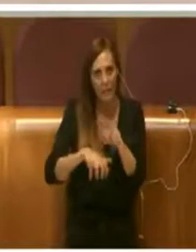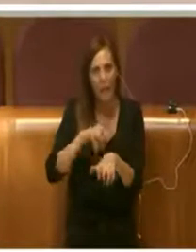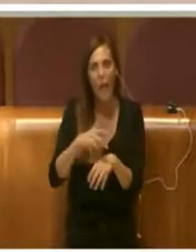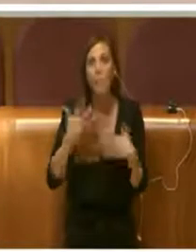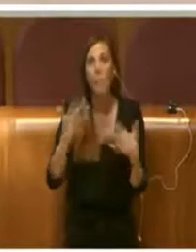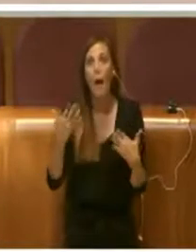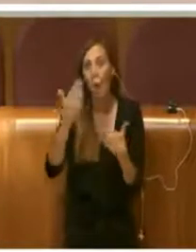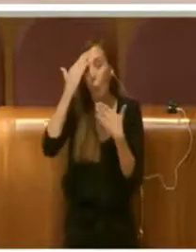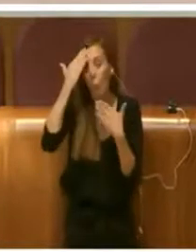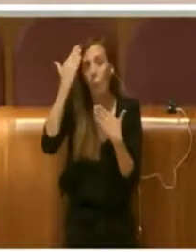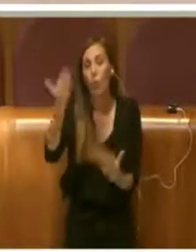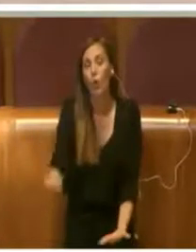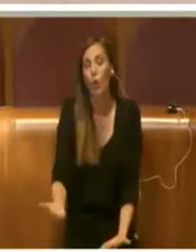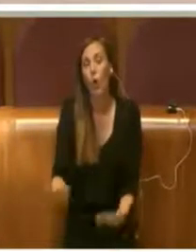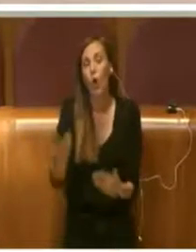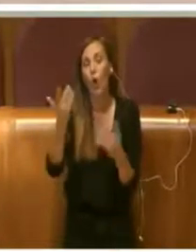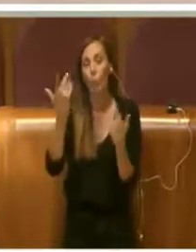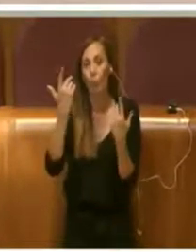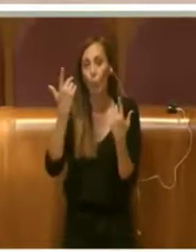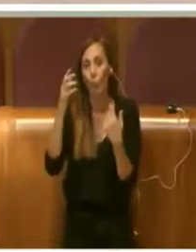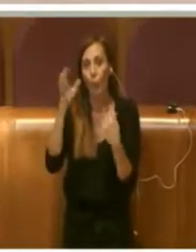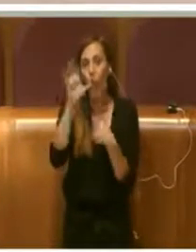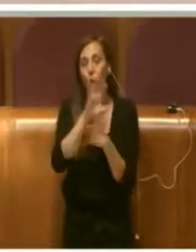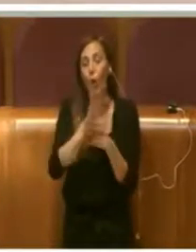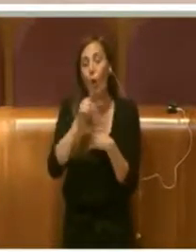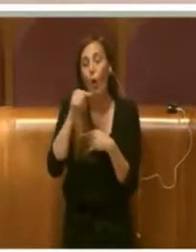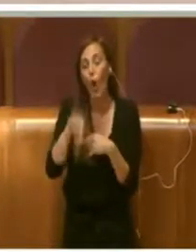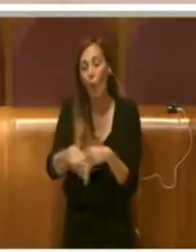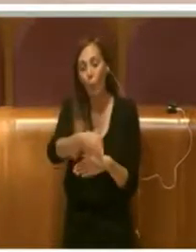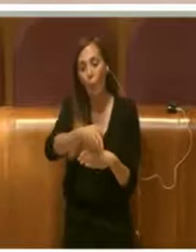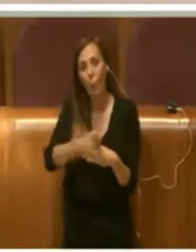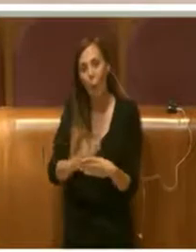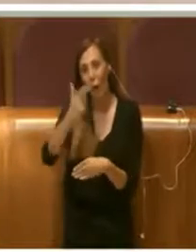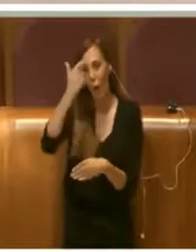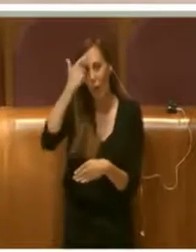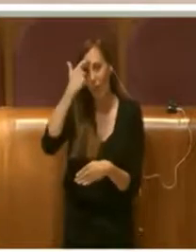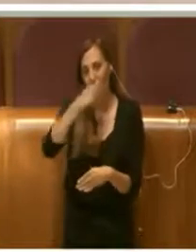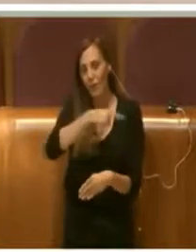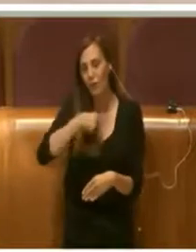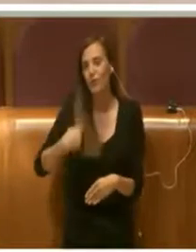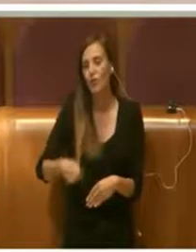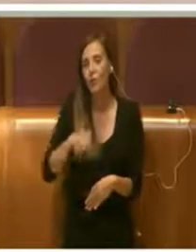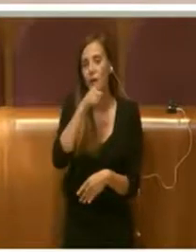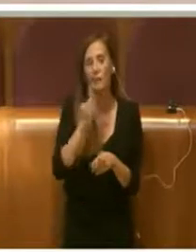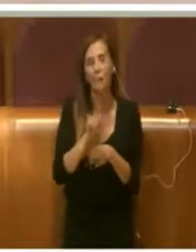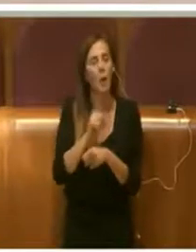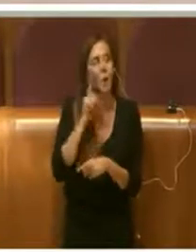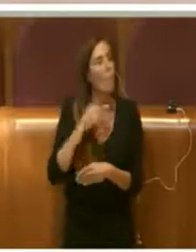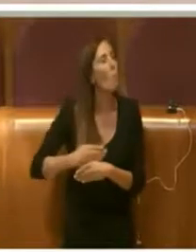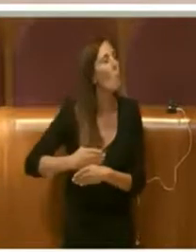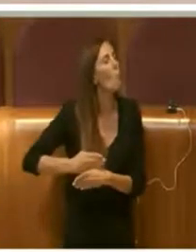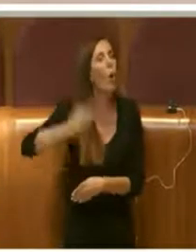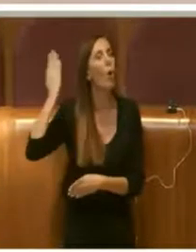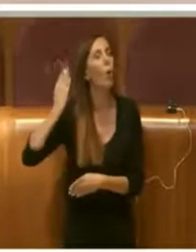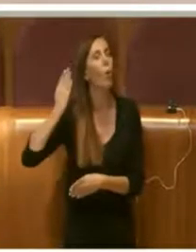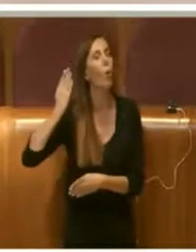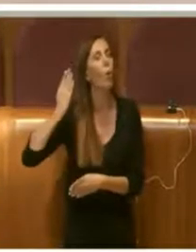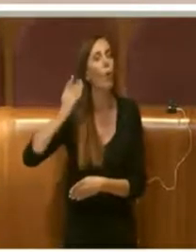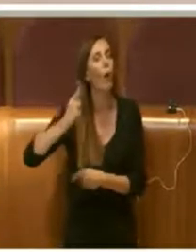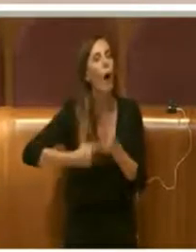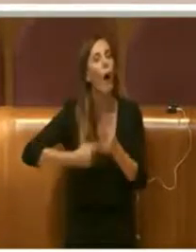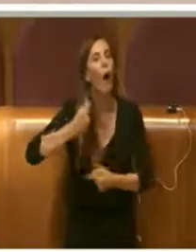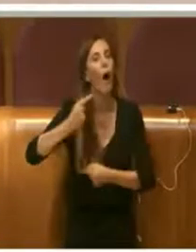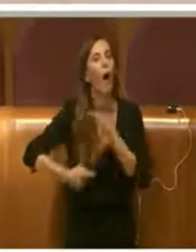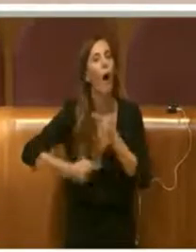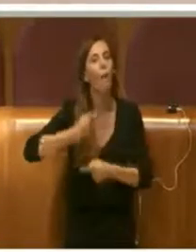una parte, una regione del governo cinese non vuole sentir ragioni e continua la propria attività con